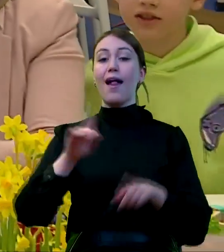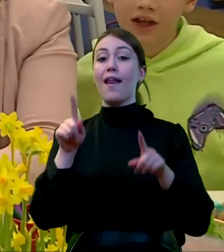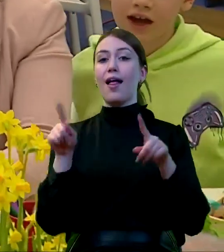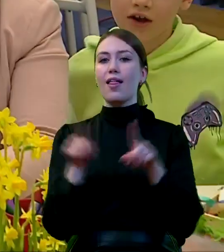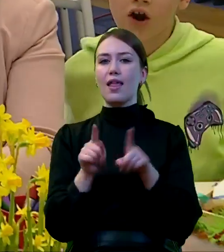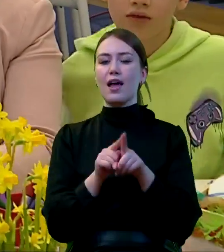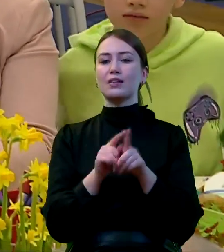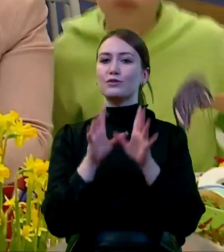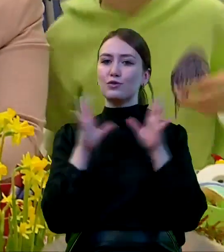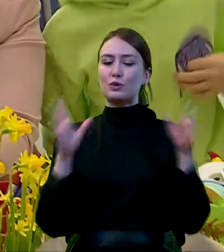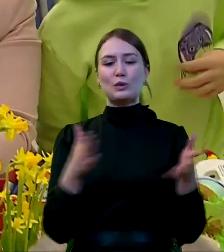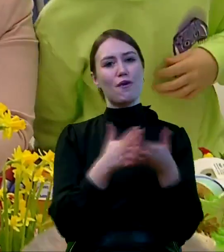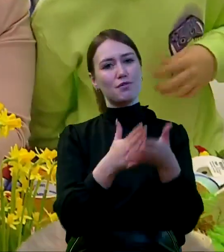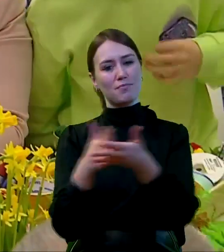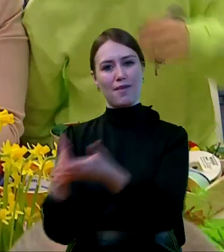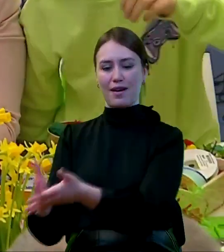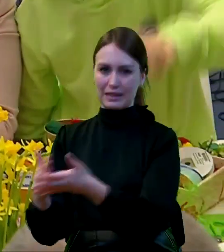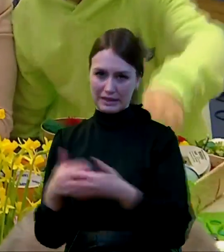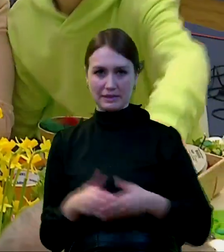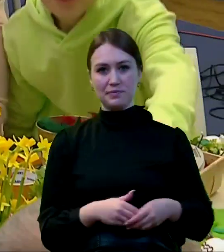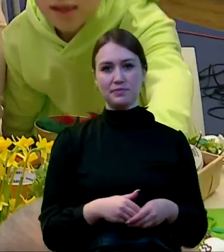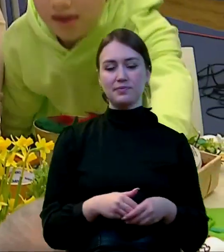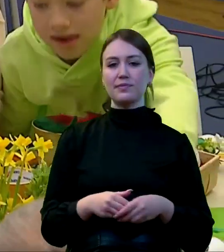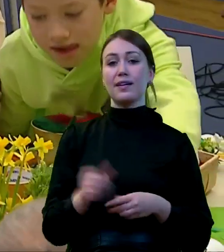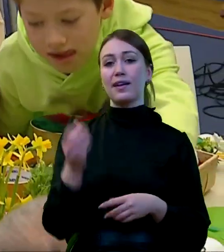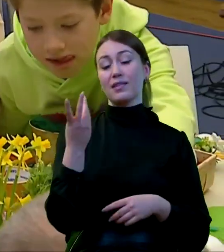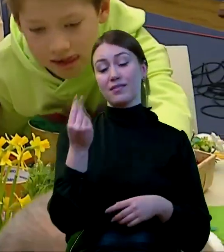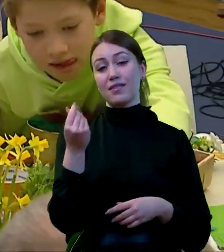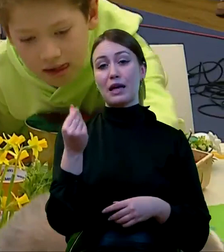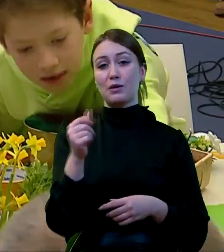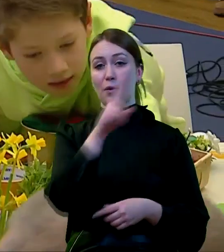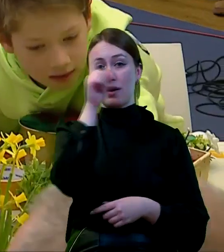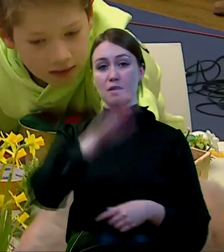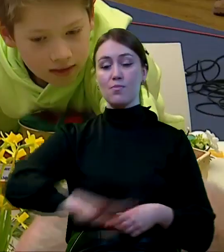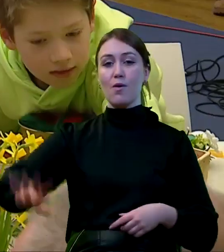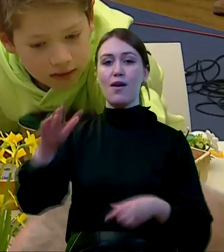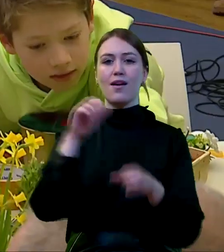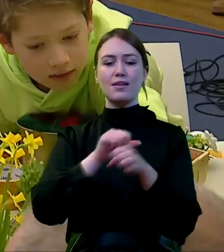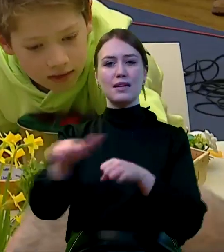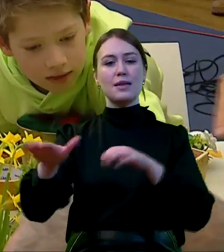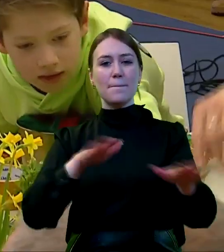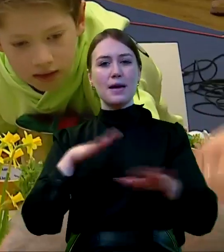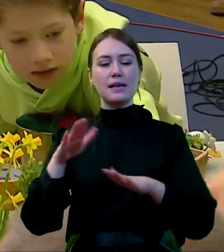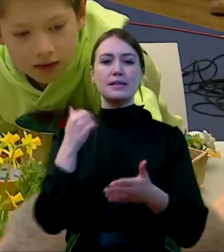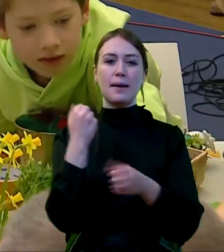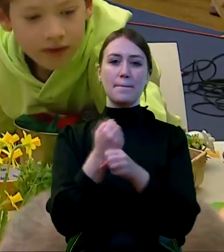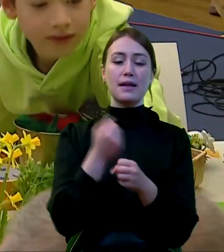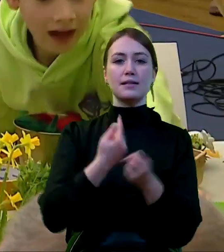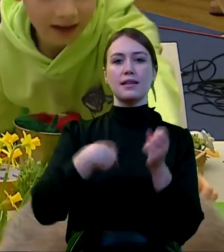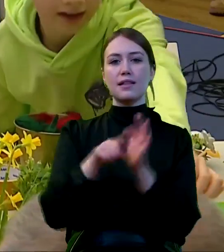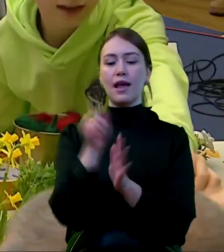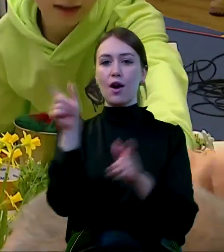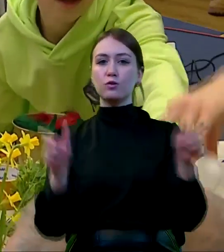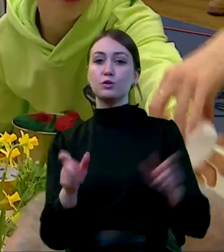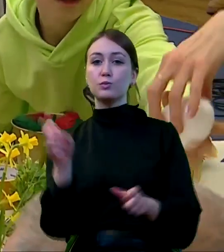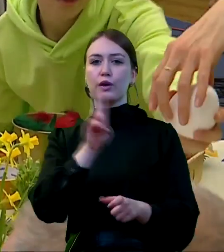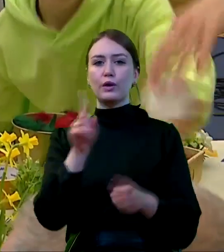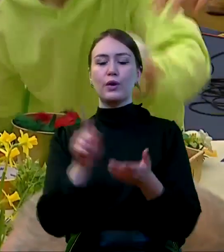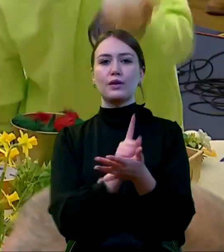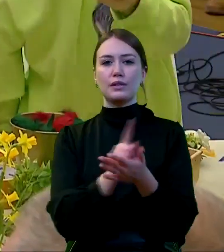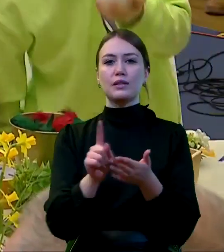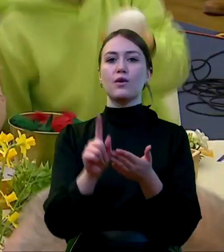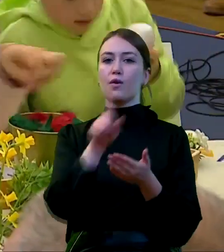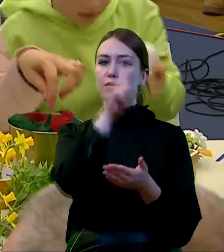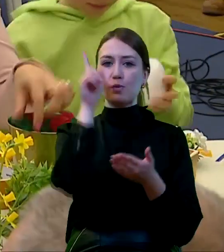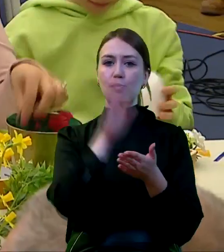mechanizmów wsparcia. Podmioty ekonomii społecznej tworzą miejsca pracy dla osób zagrożonych